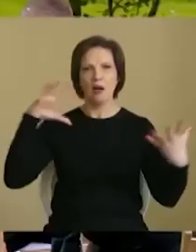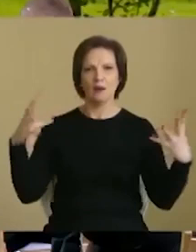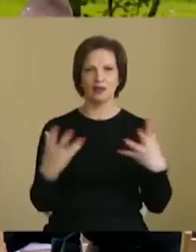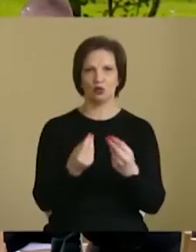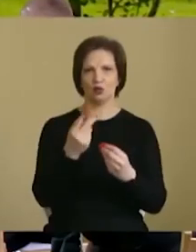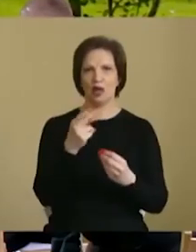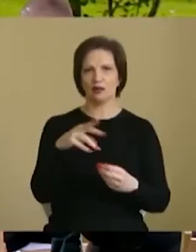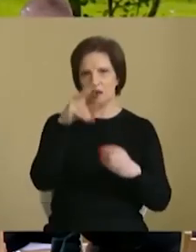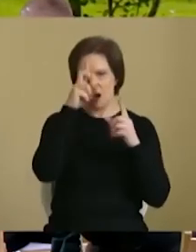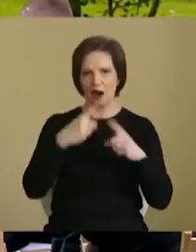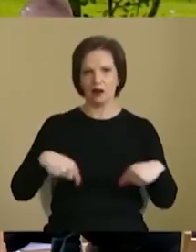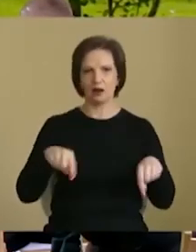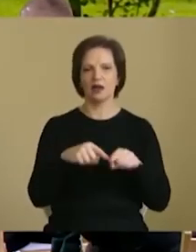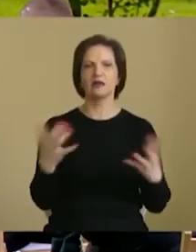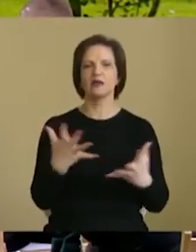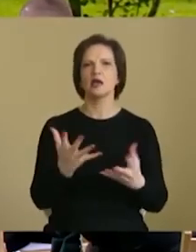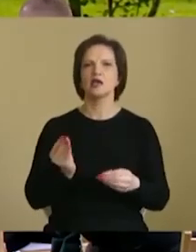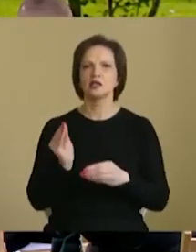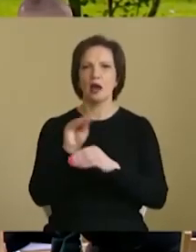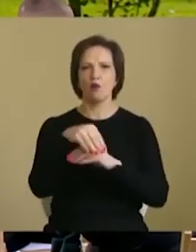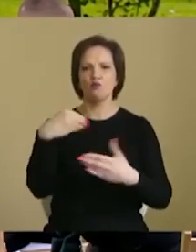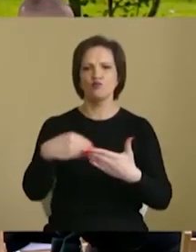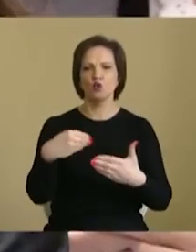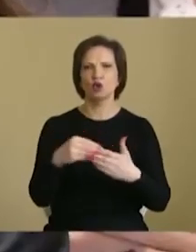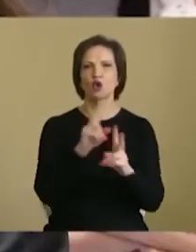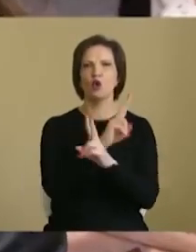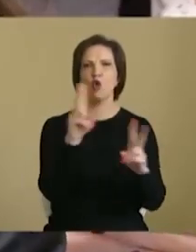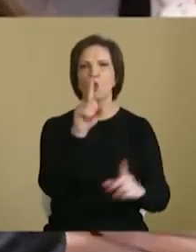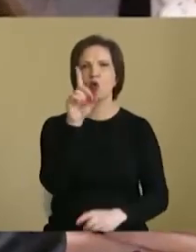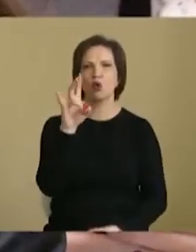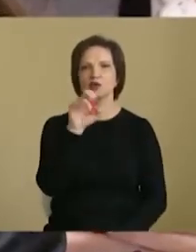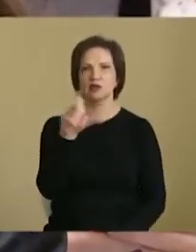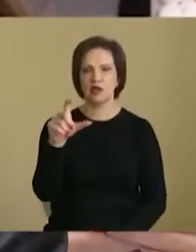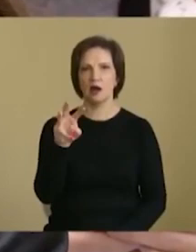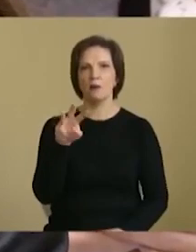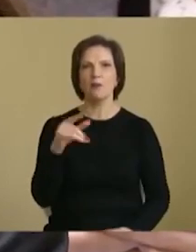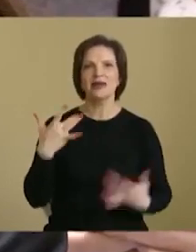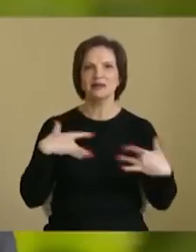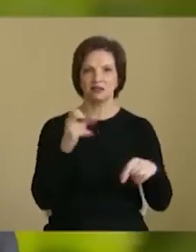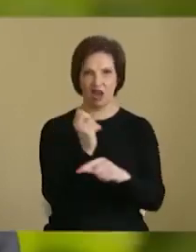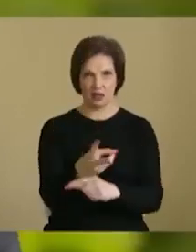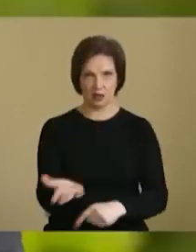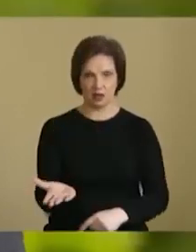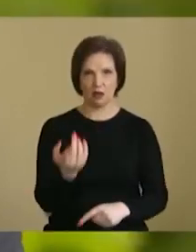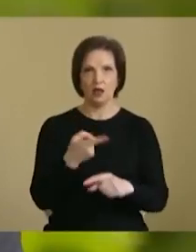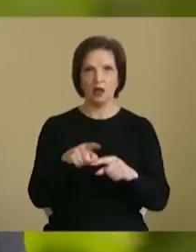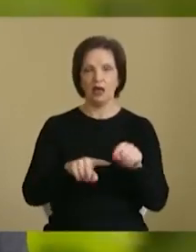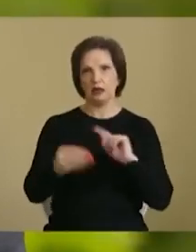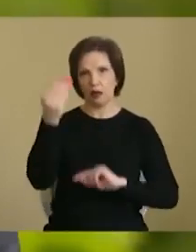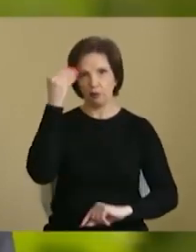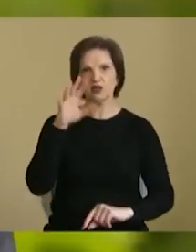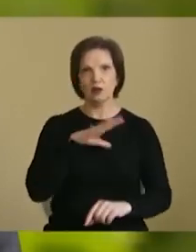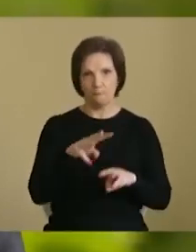країн, які б заповнювали бюджет, кого з них ми звільнили? І це позиція була